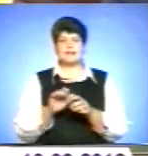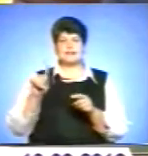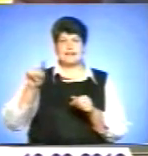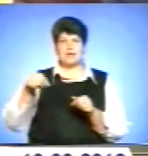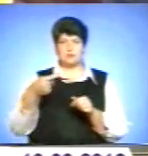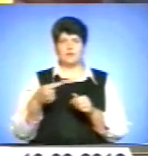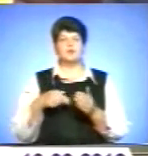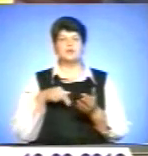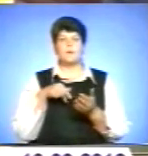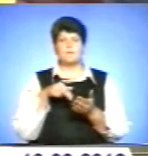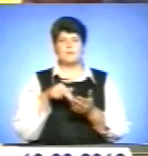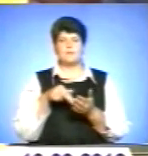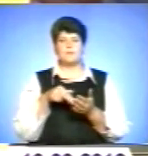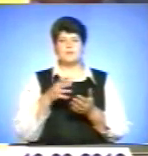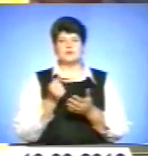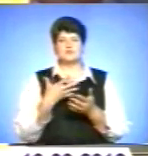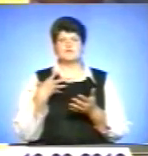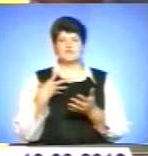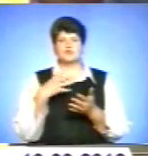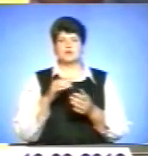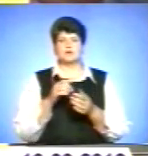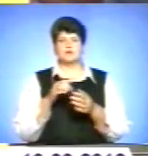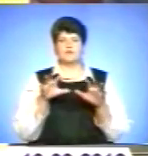к собственникам підприємств.